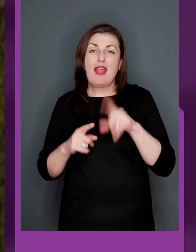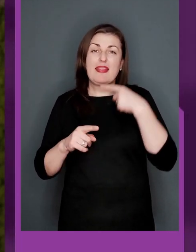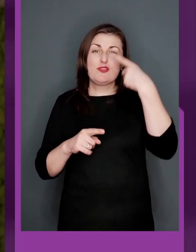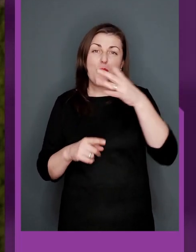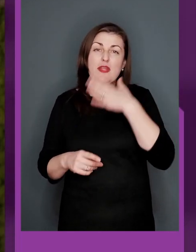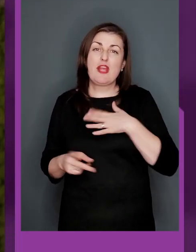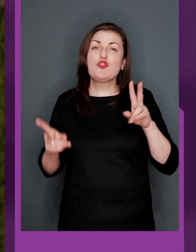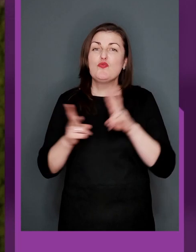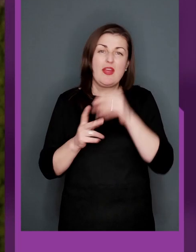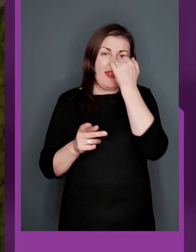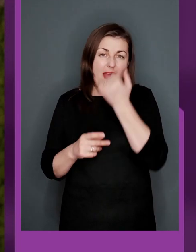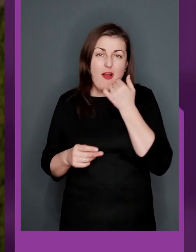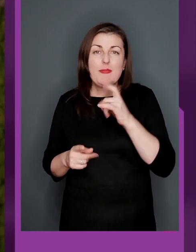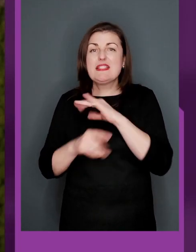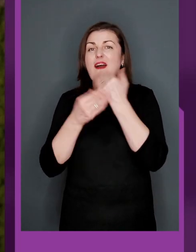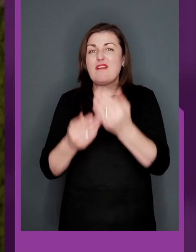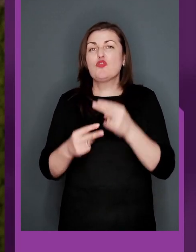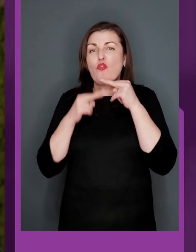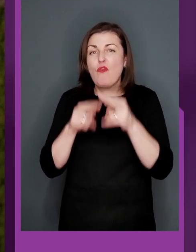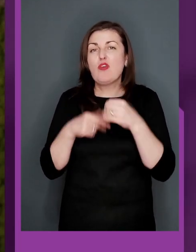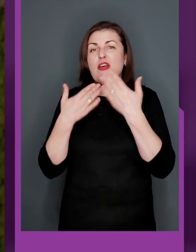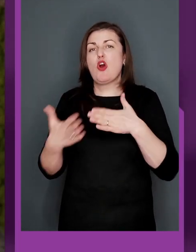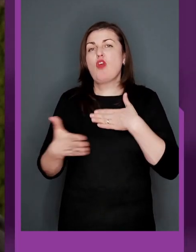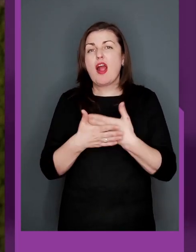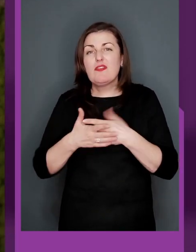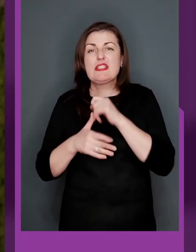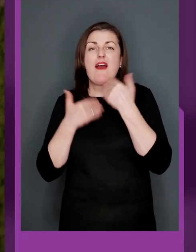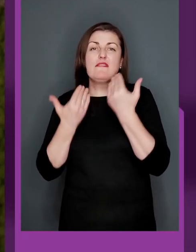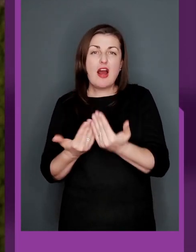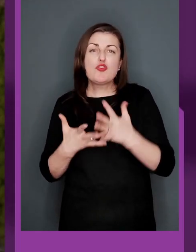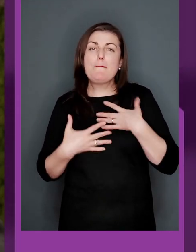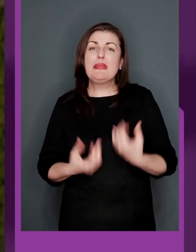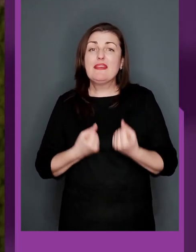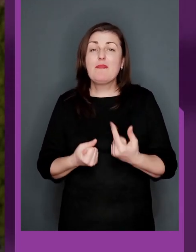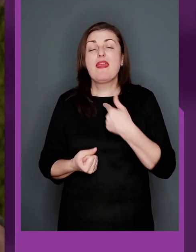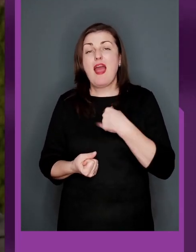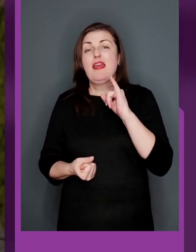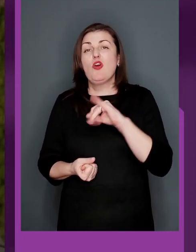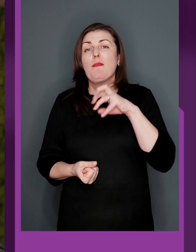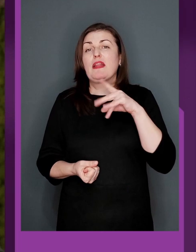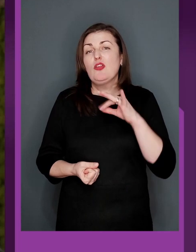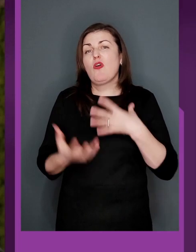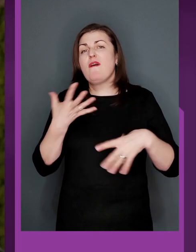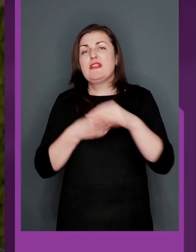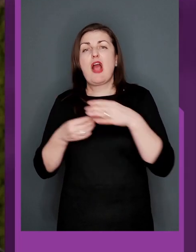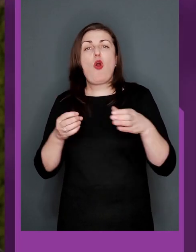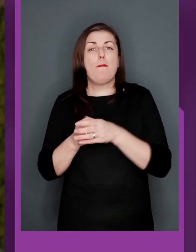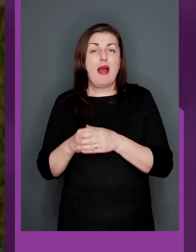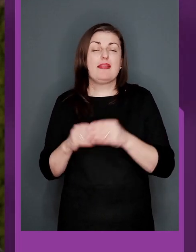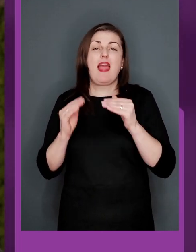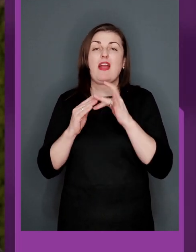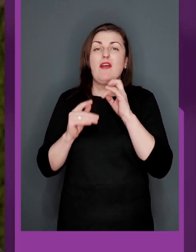чекаємо на наступні наші зустрічі. Дякуємо і за вашу увагу, за вашу активність, за вашу підтримку. Я, Ігор Мартиненко і